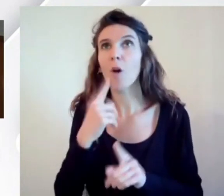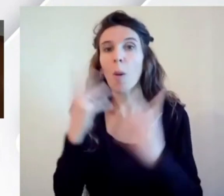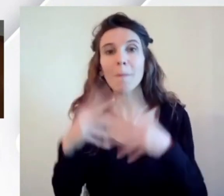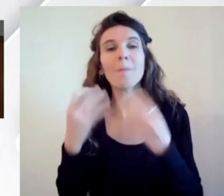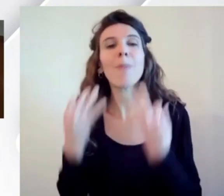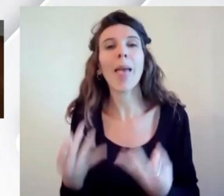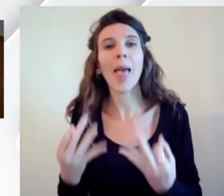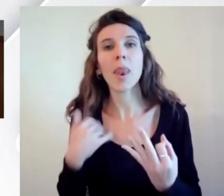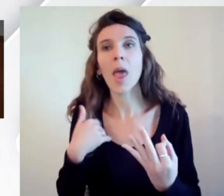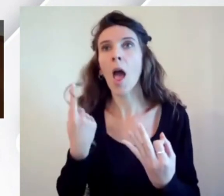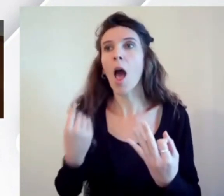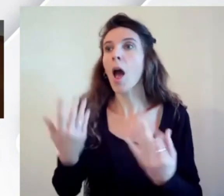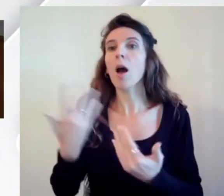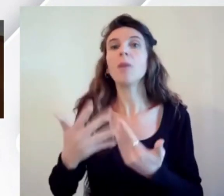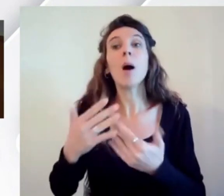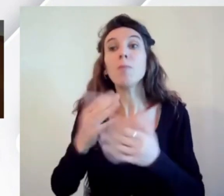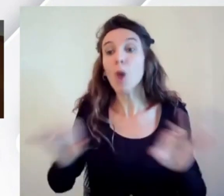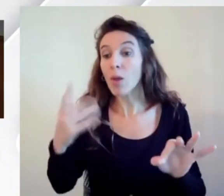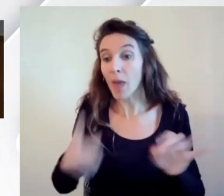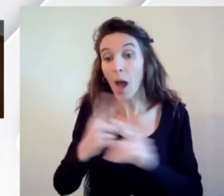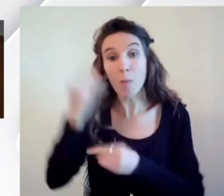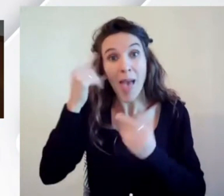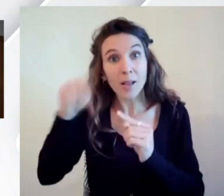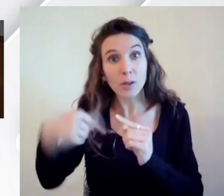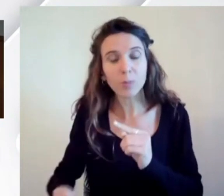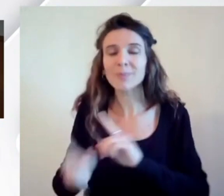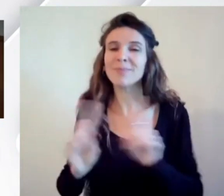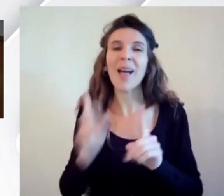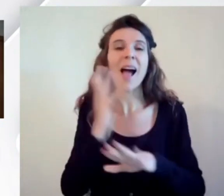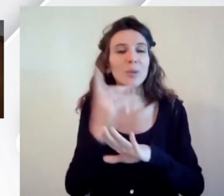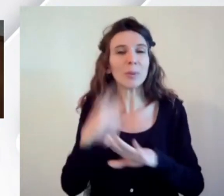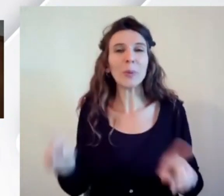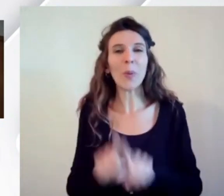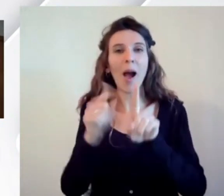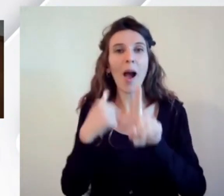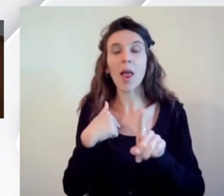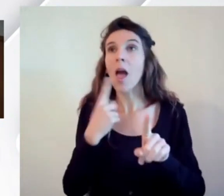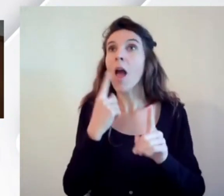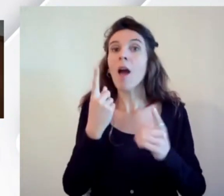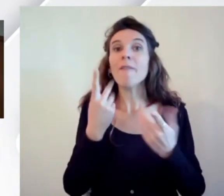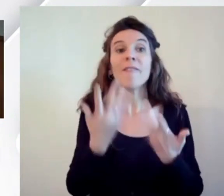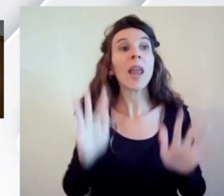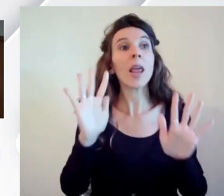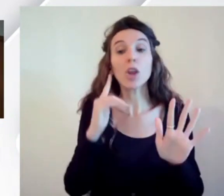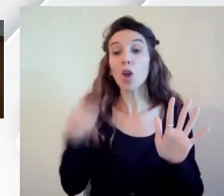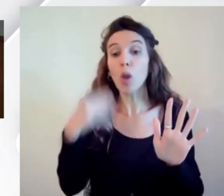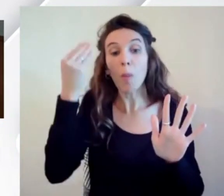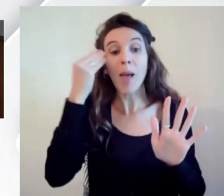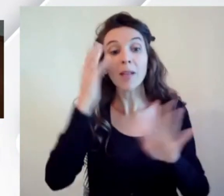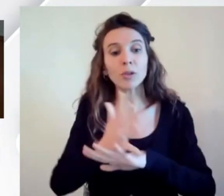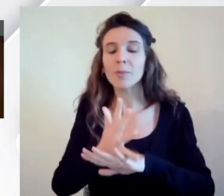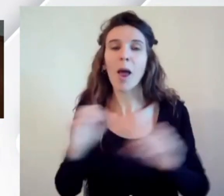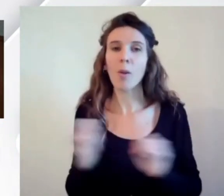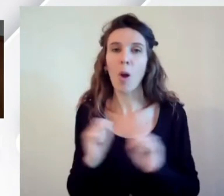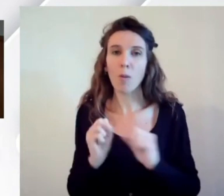posso pensare quando l'ho già costruita. Così come se devo farla accessibile non ci posso pensare quando l già costruita. Quindi